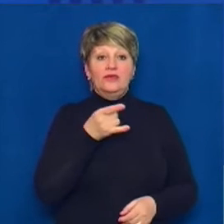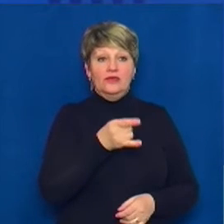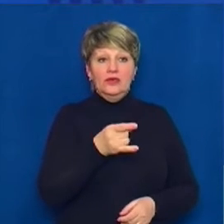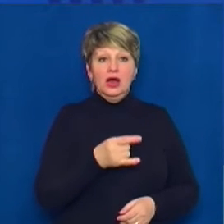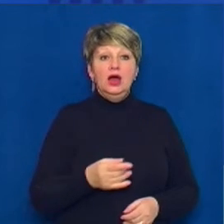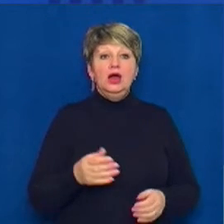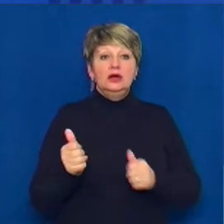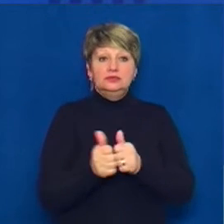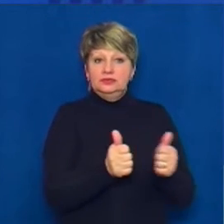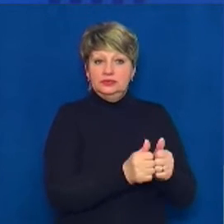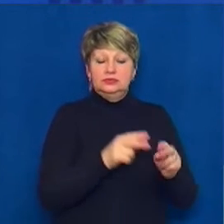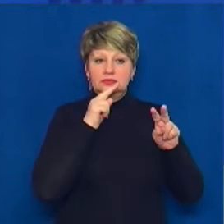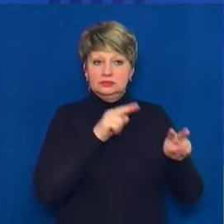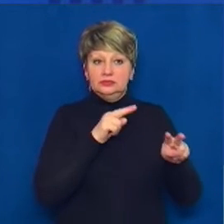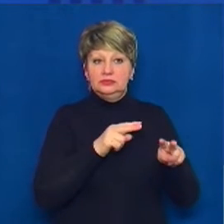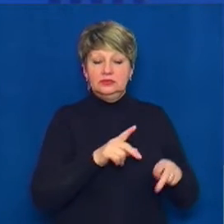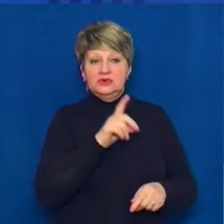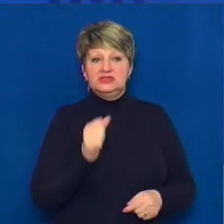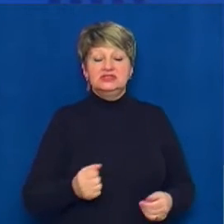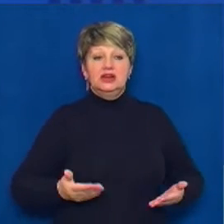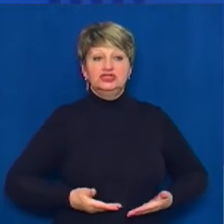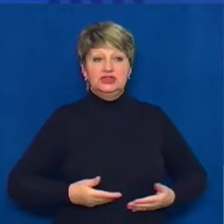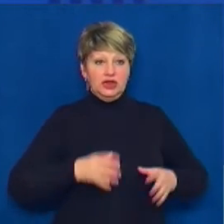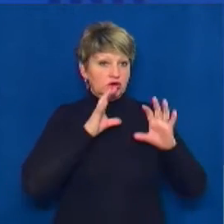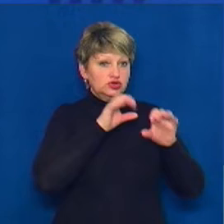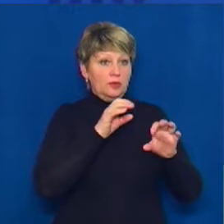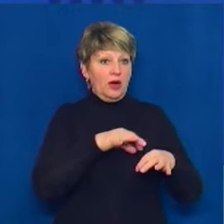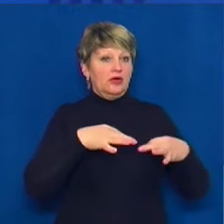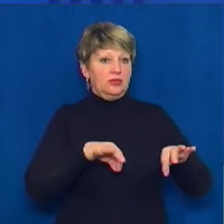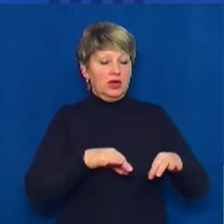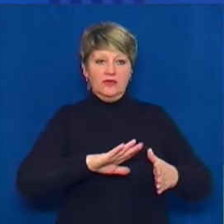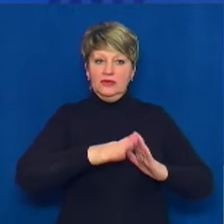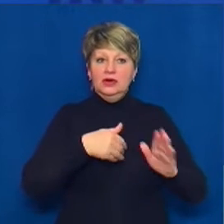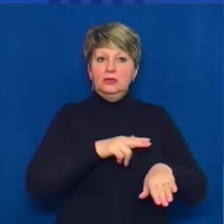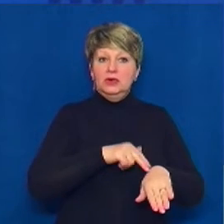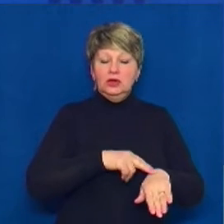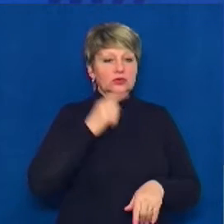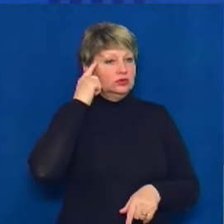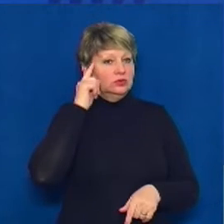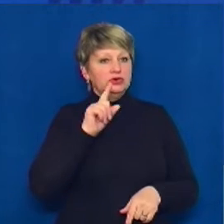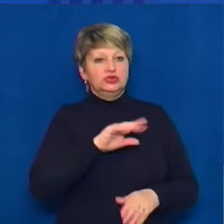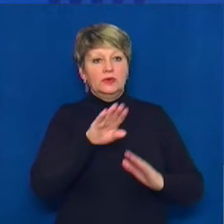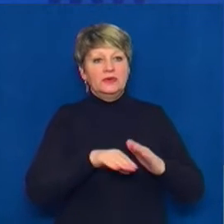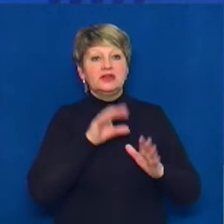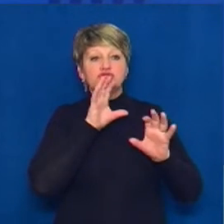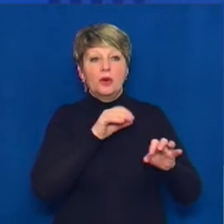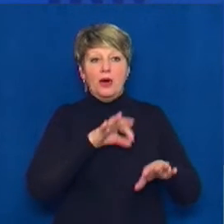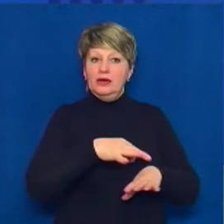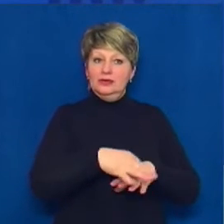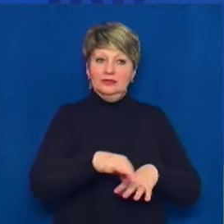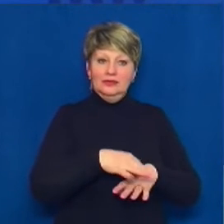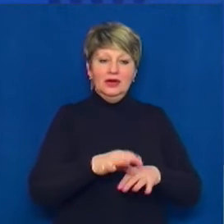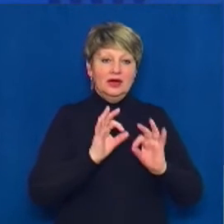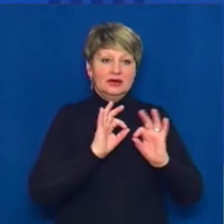дні поспіль спостерігали за життям тварини у машині, викликали правоохоронців, бо думали, що над ним знущаються, розповіла